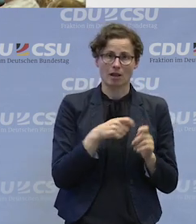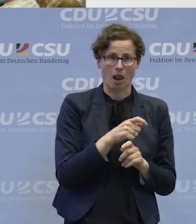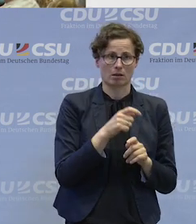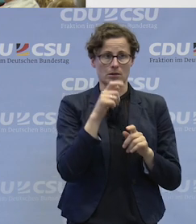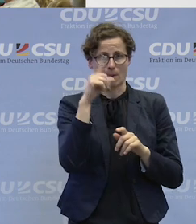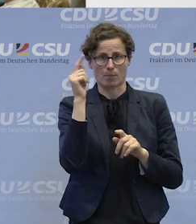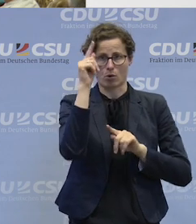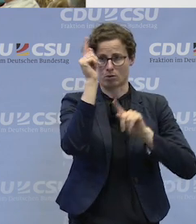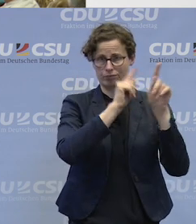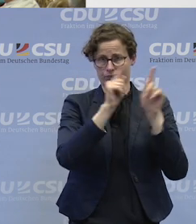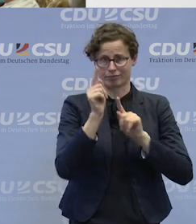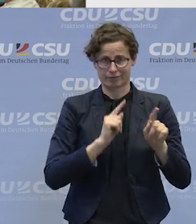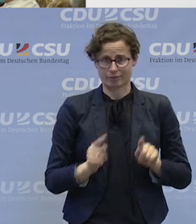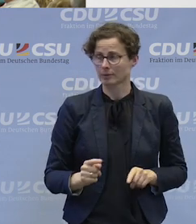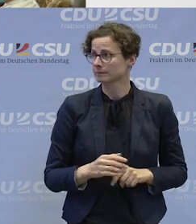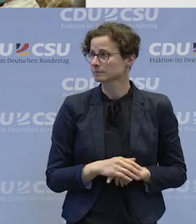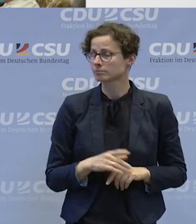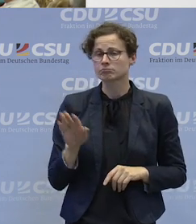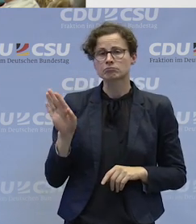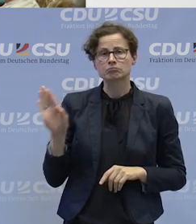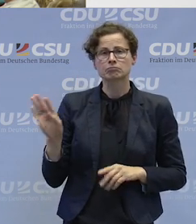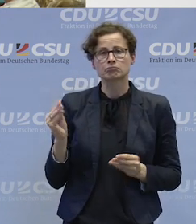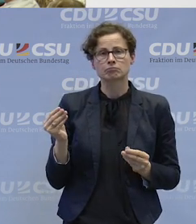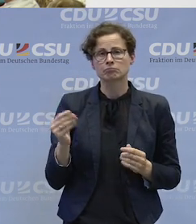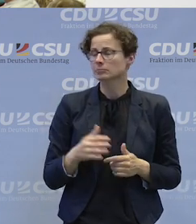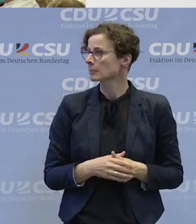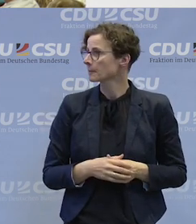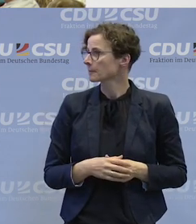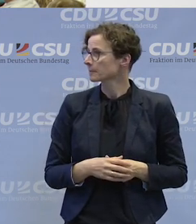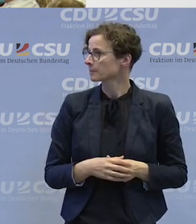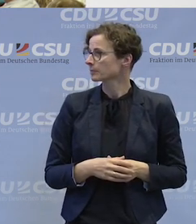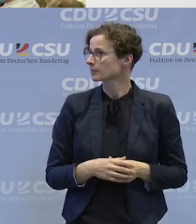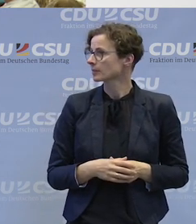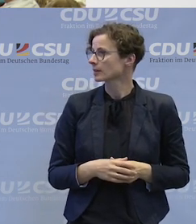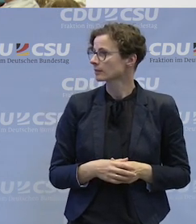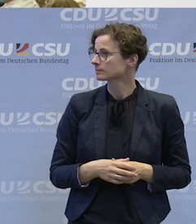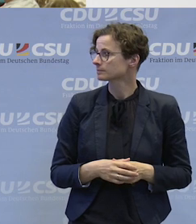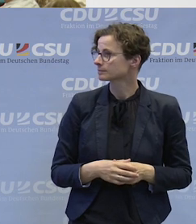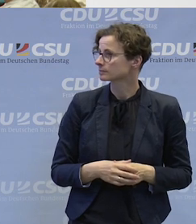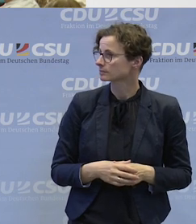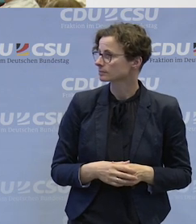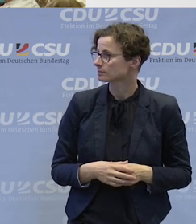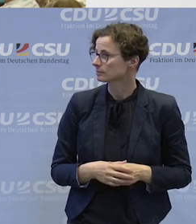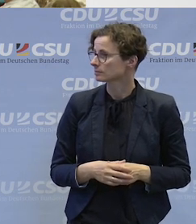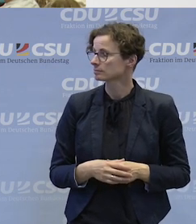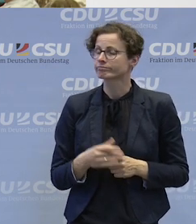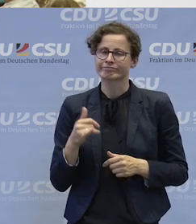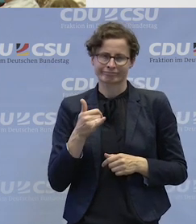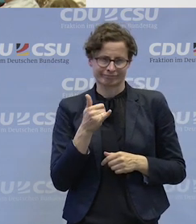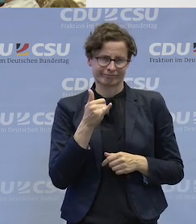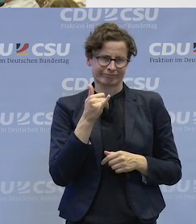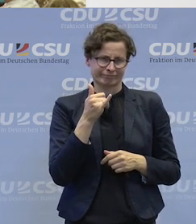nicht Hamburg. Wie sehen Sie das? Ich würde sehr gerne dazu etwas sagen und zwar,